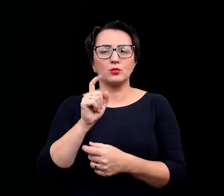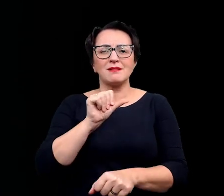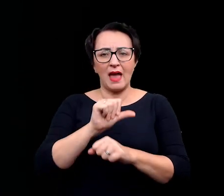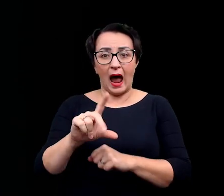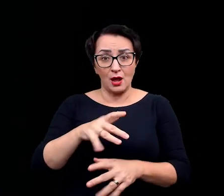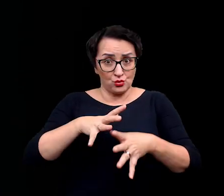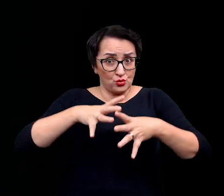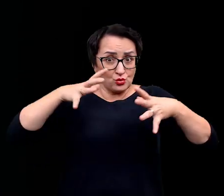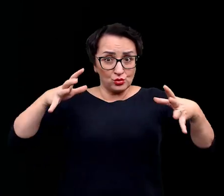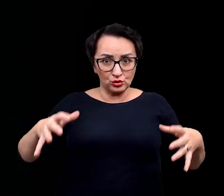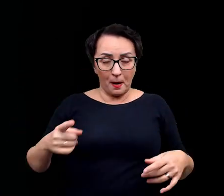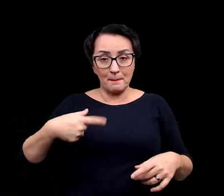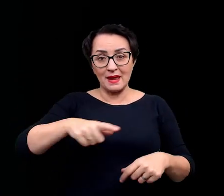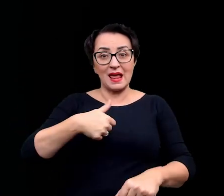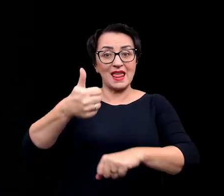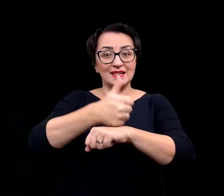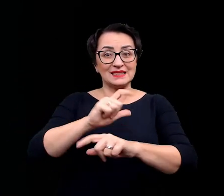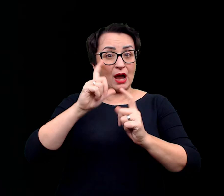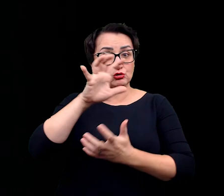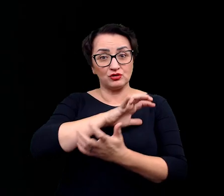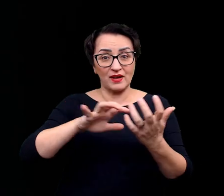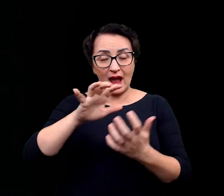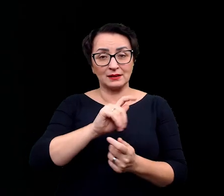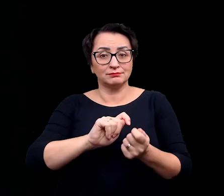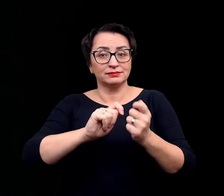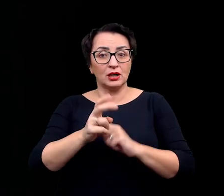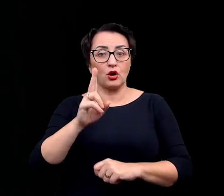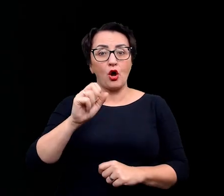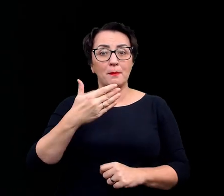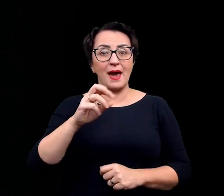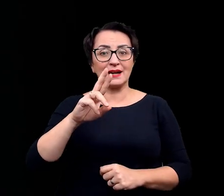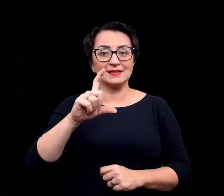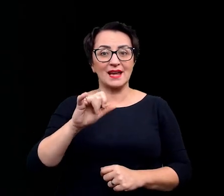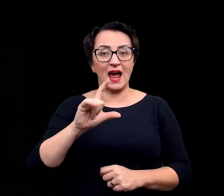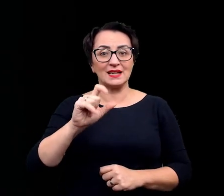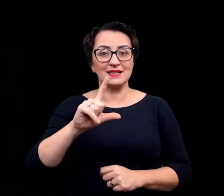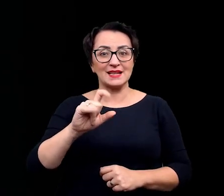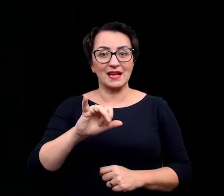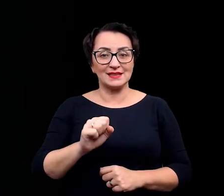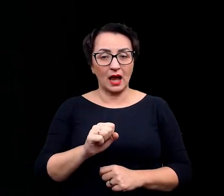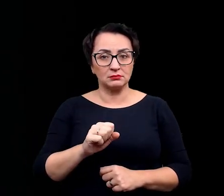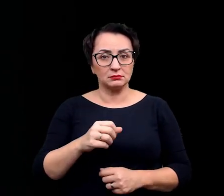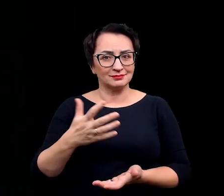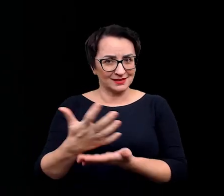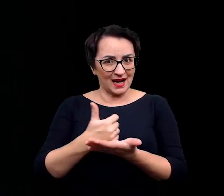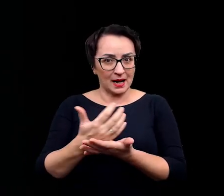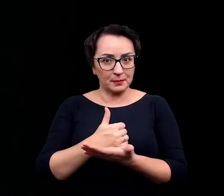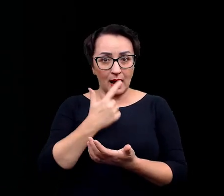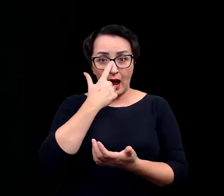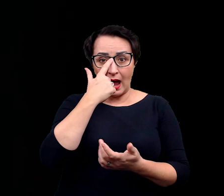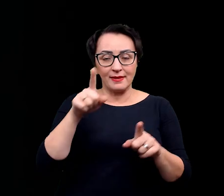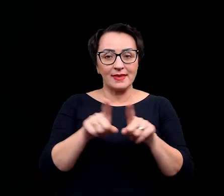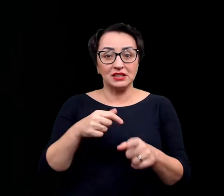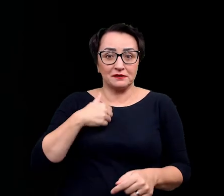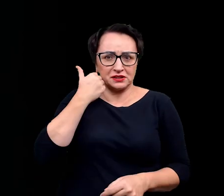owszem, ale chyba nie jesteśmy na świecie liderem, jeśli chodzi o jej komercjalizację wyników badań, a nie mamy się czym wstydzić. I też